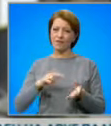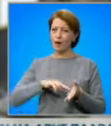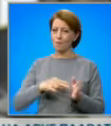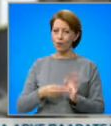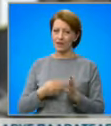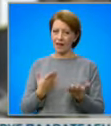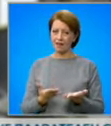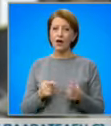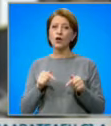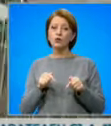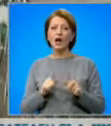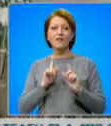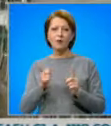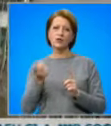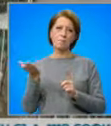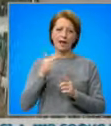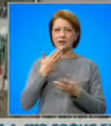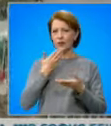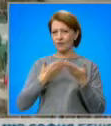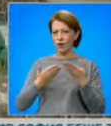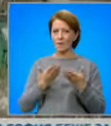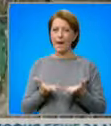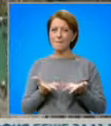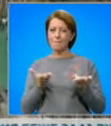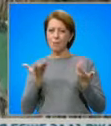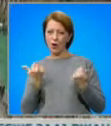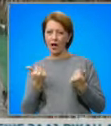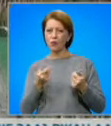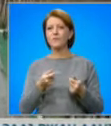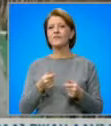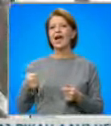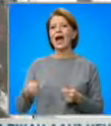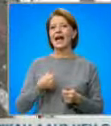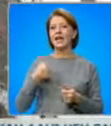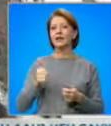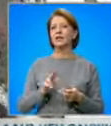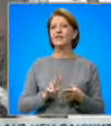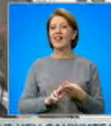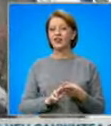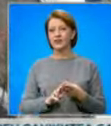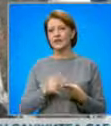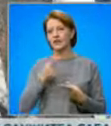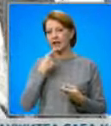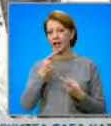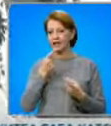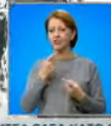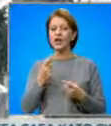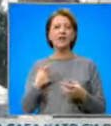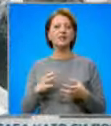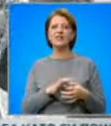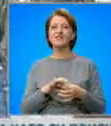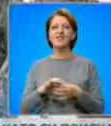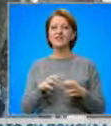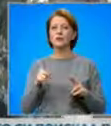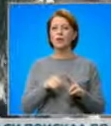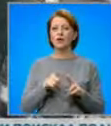това нещо, тогава пак може да се говорим. По-рано пред БНТ лидер на средноевропейска класа Константин Балчийски разказа, че с Петков го свързат общи